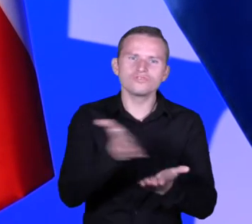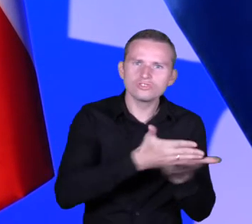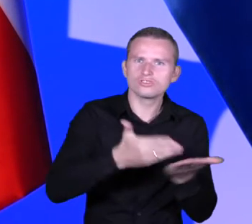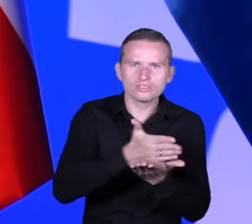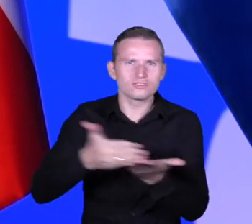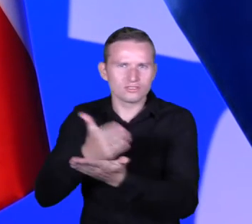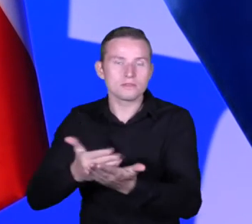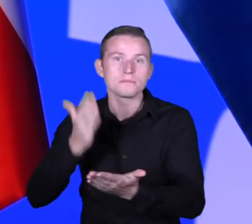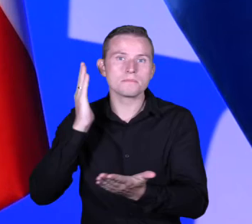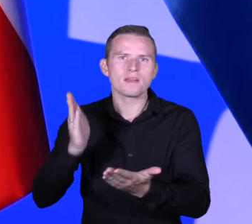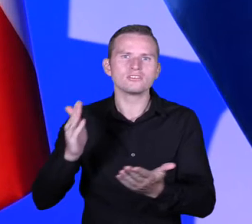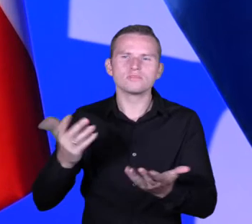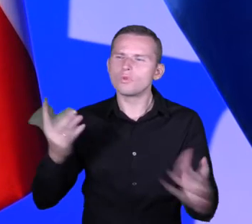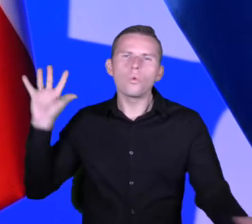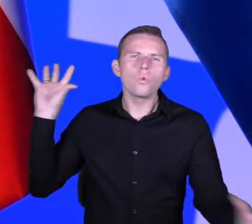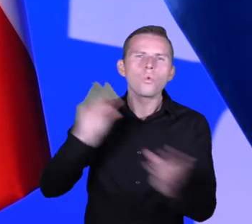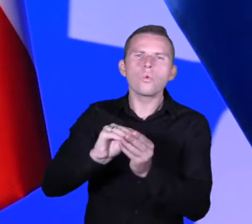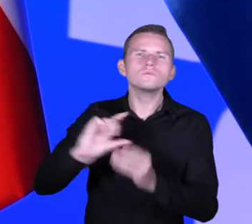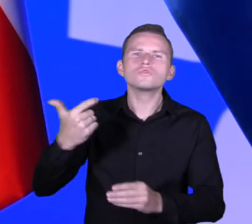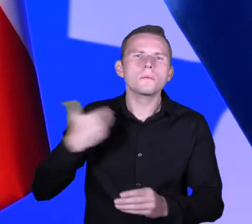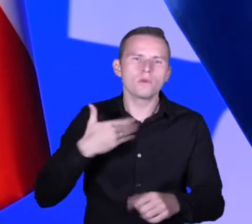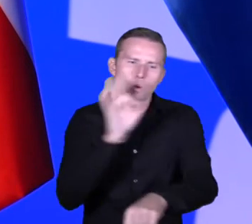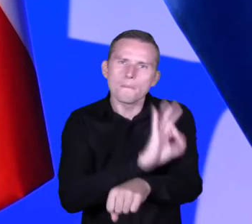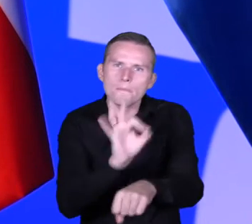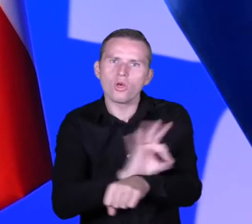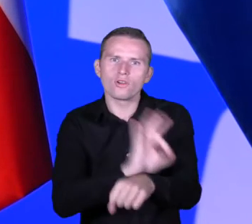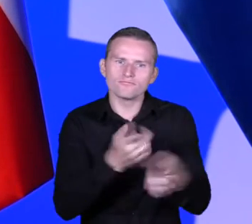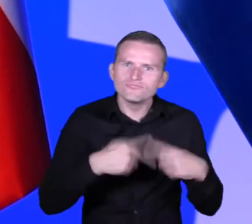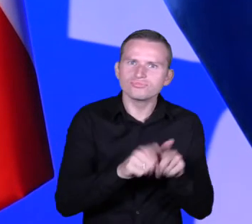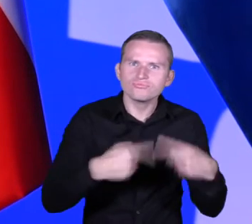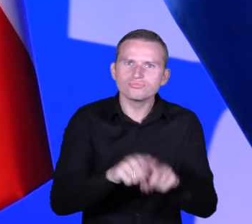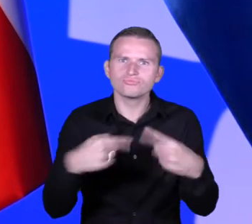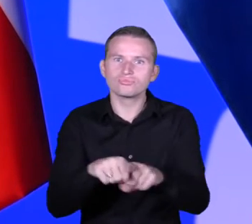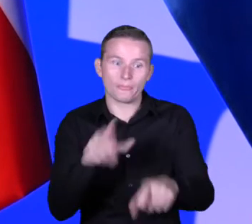za uwagę.